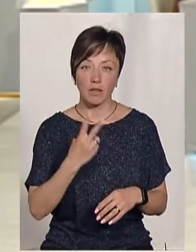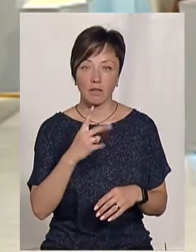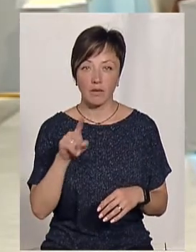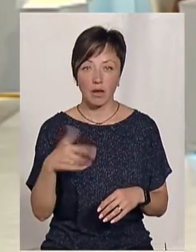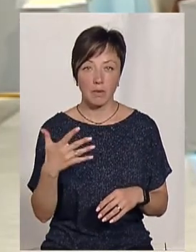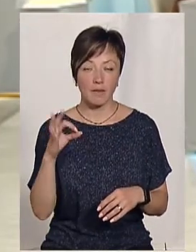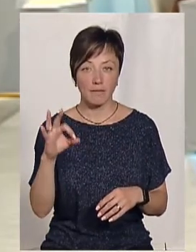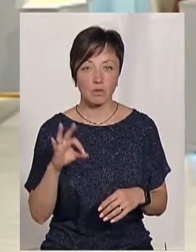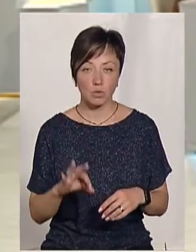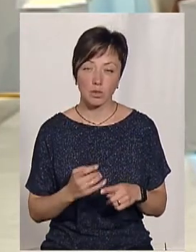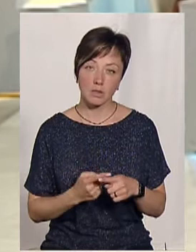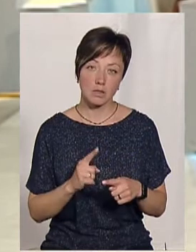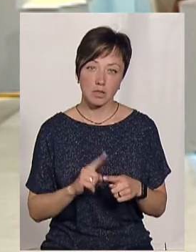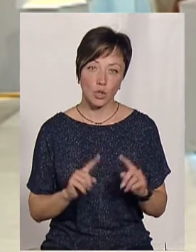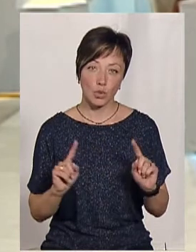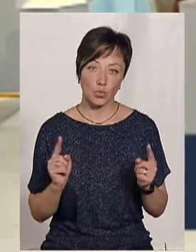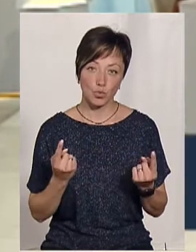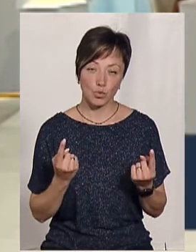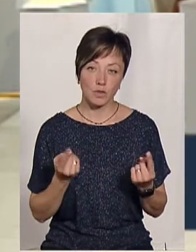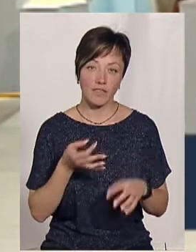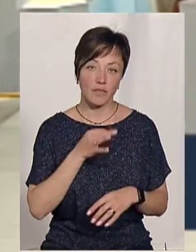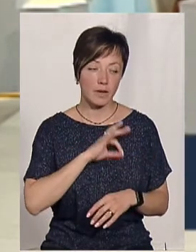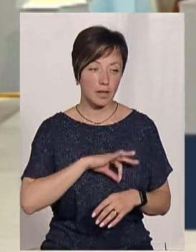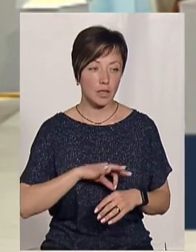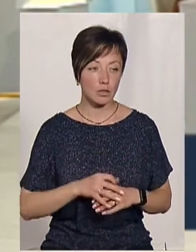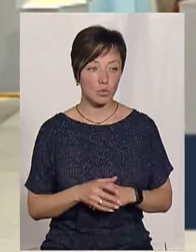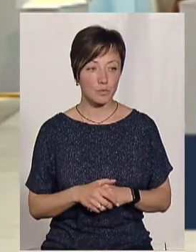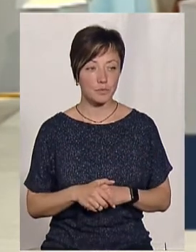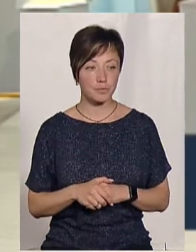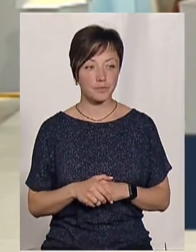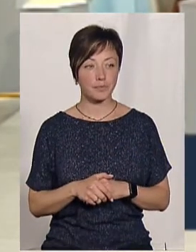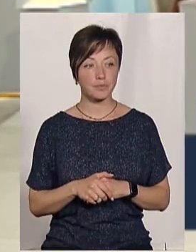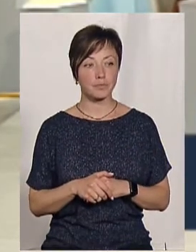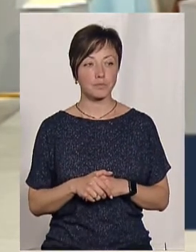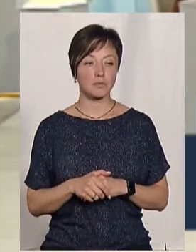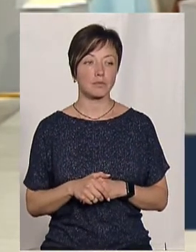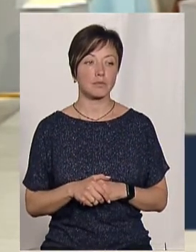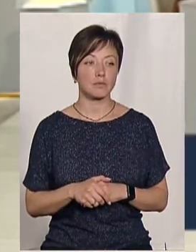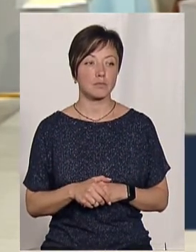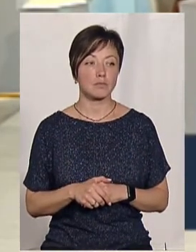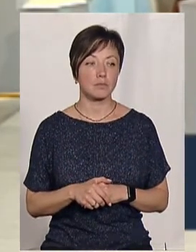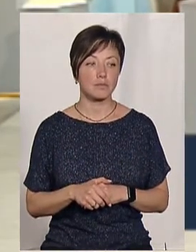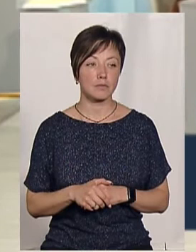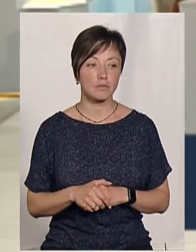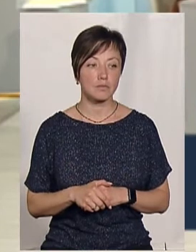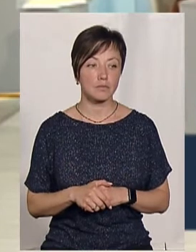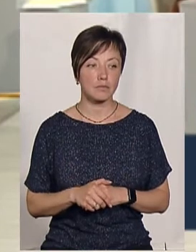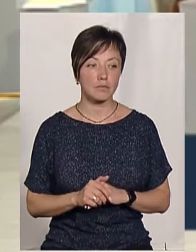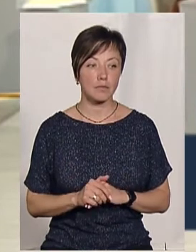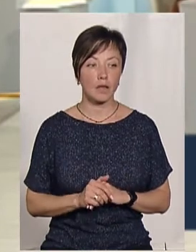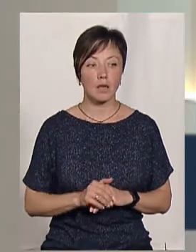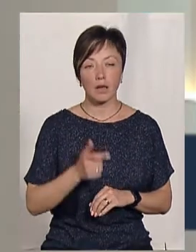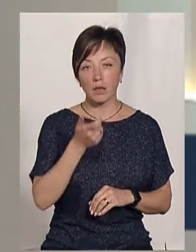2,5%. Це дуже вигідно. Вигідно, вигідно, і є результат.